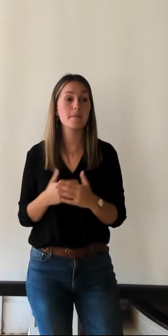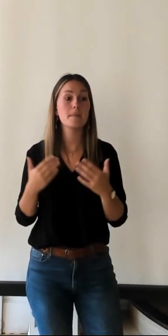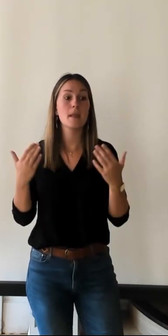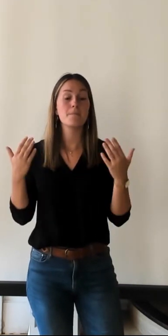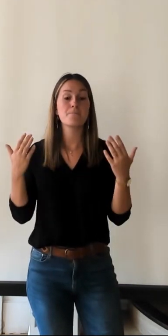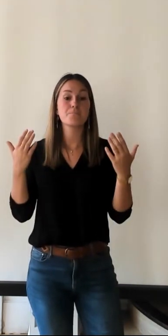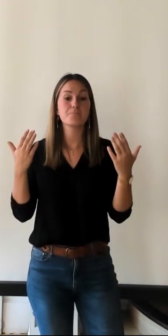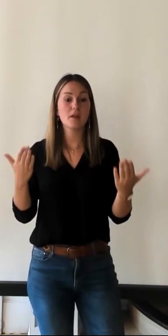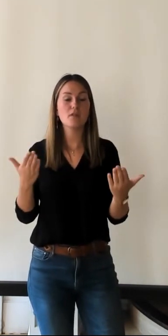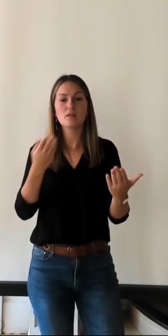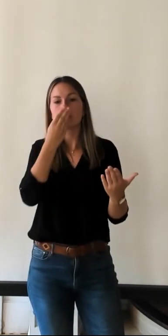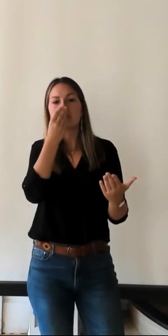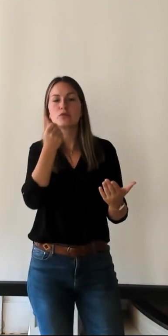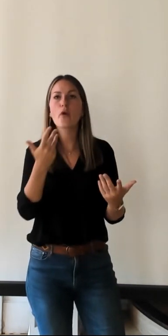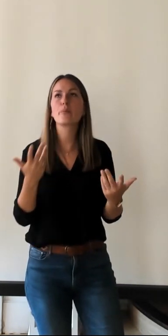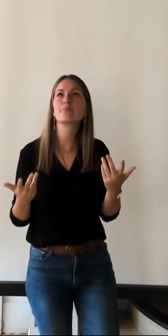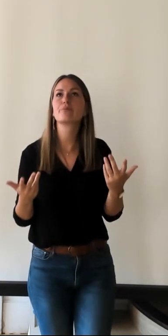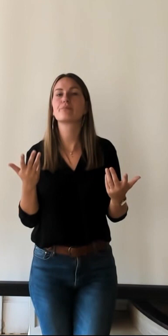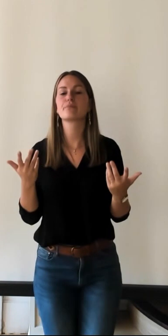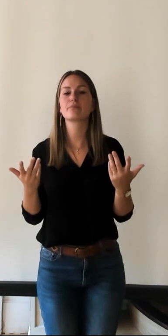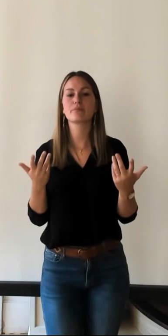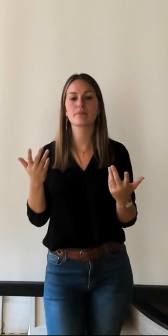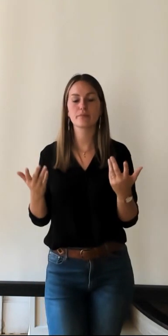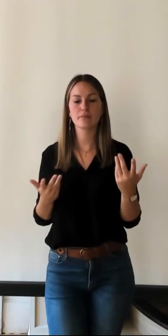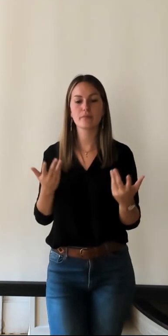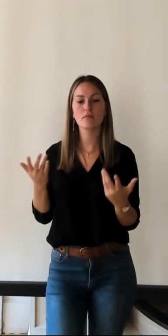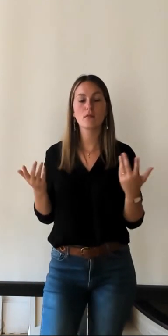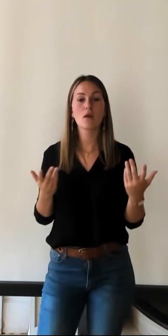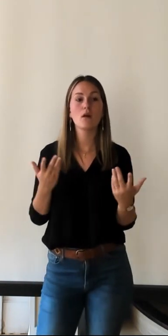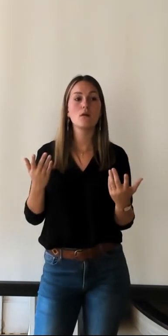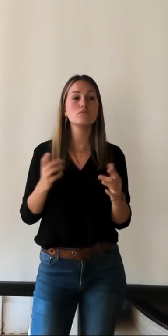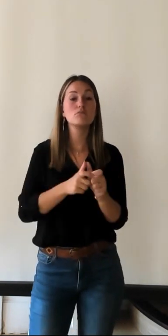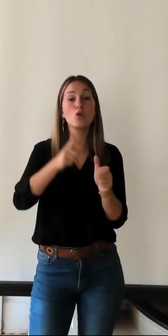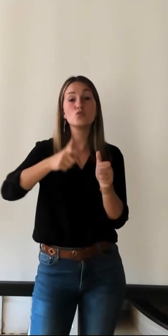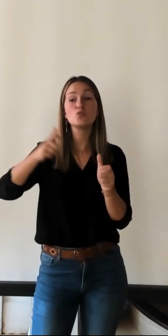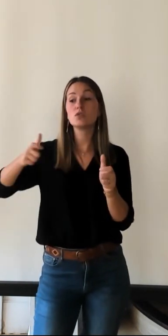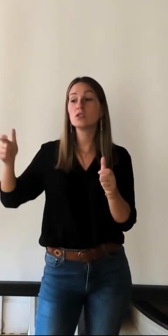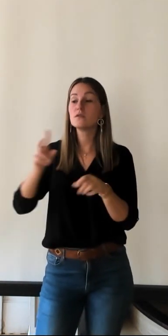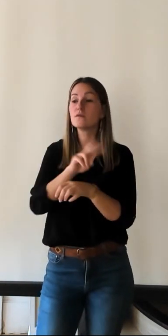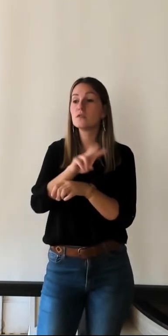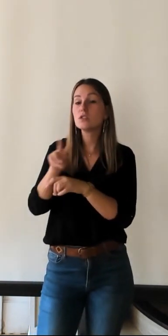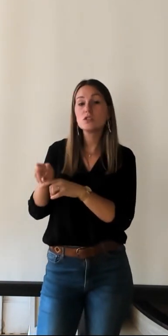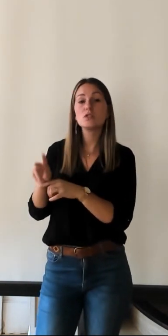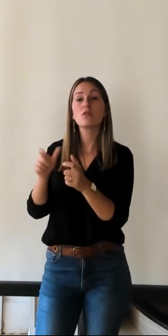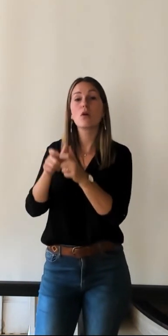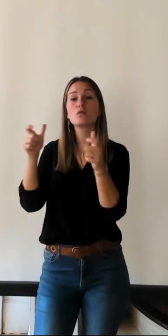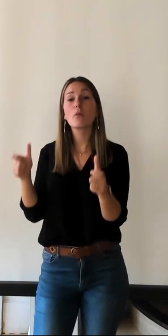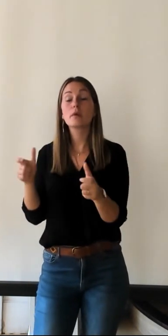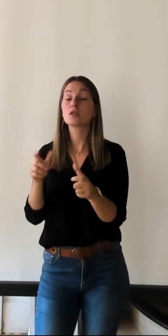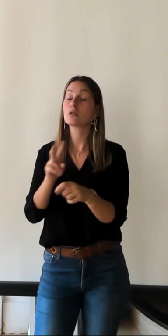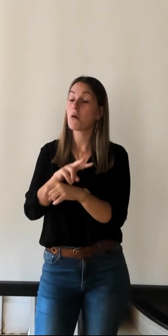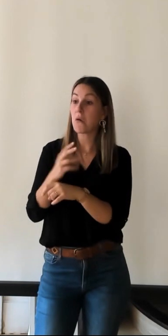voit parce qu'on a l'impression en effet que visiter des usines ou des entreprises est novateur et